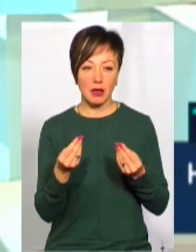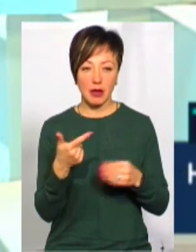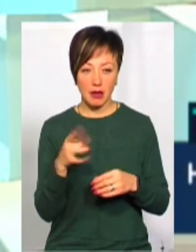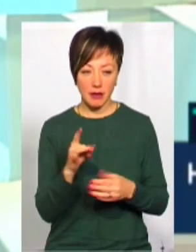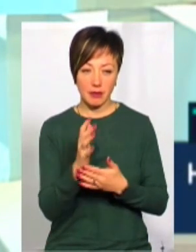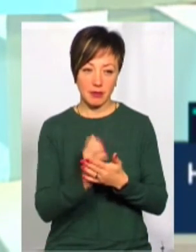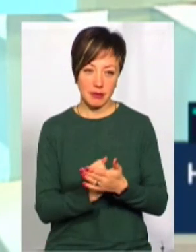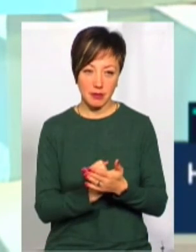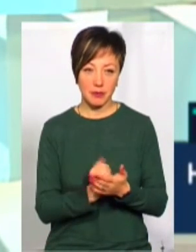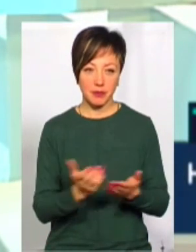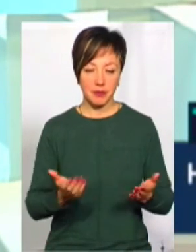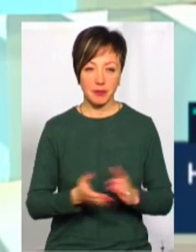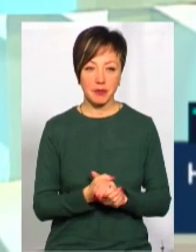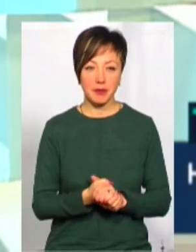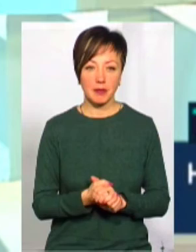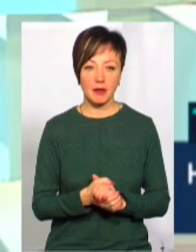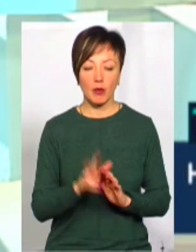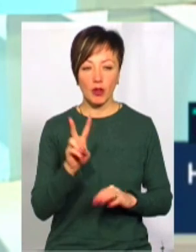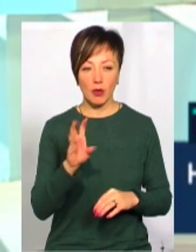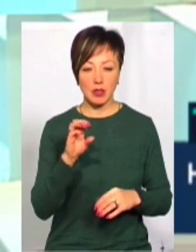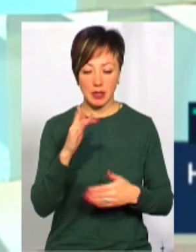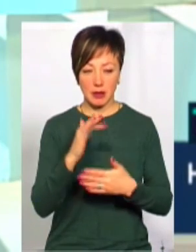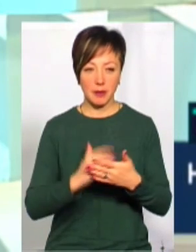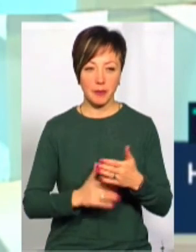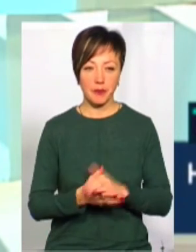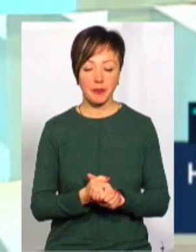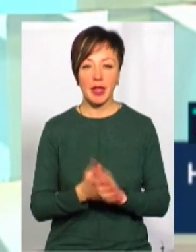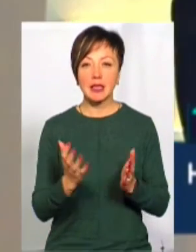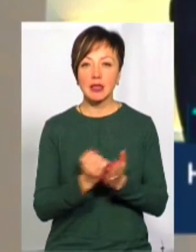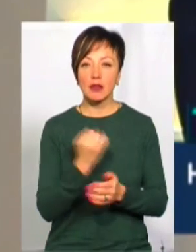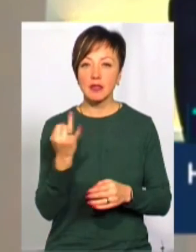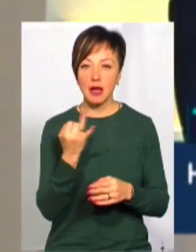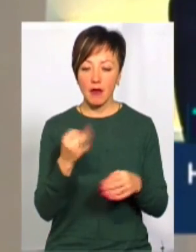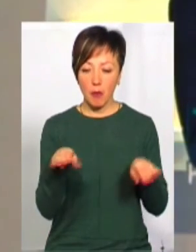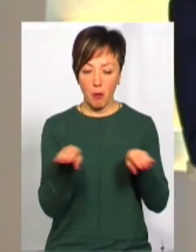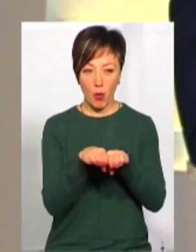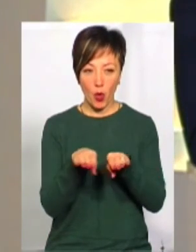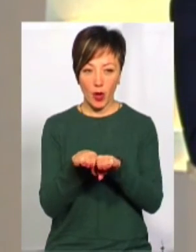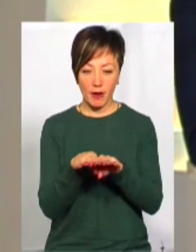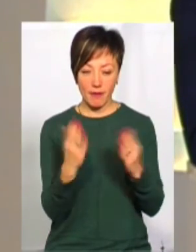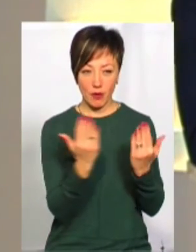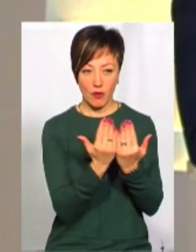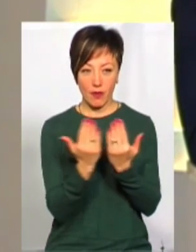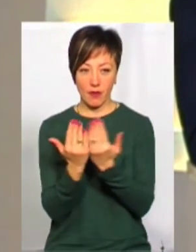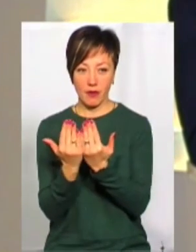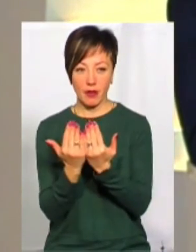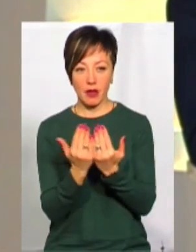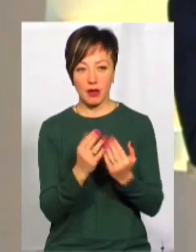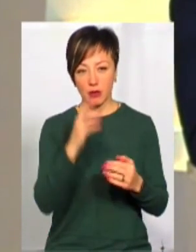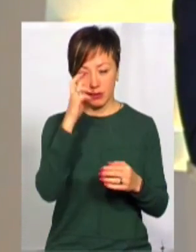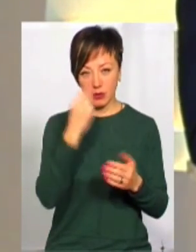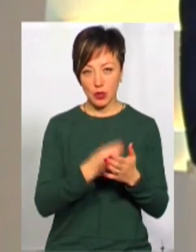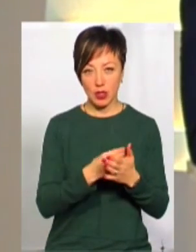Тобто, значний ресурс це по цих двох статтях. Знайшов цікаву річ, коли порівнював бюджети за 2019 рік, за